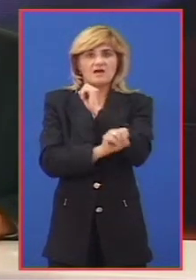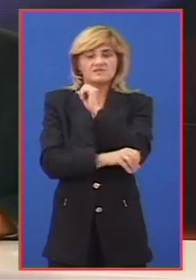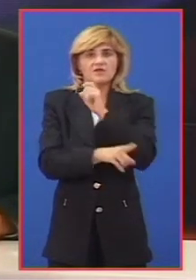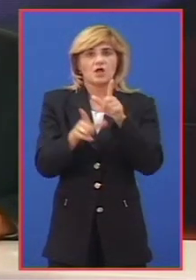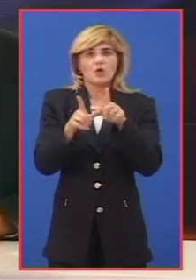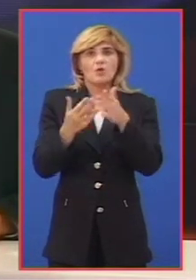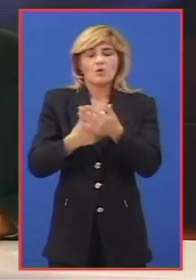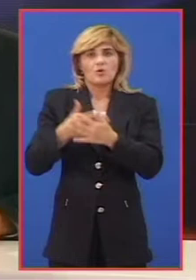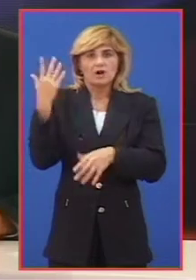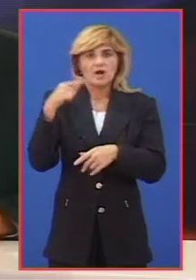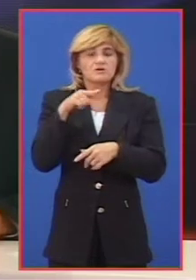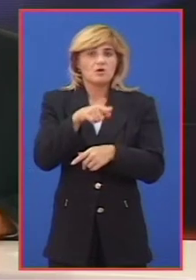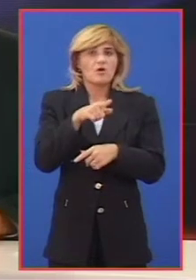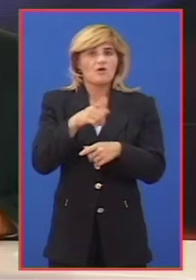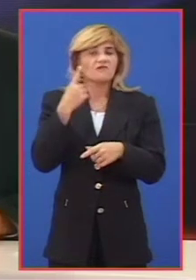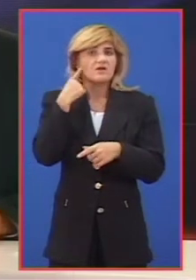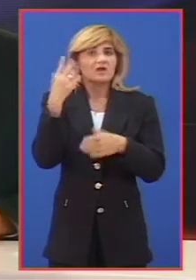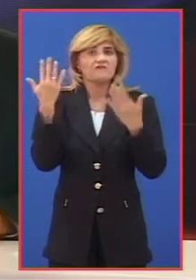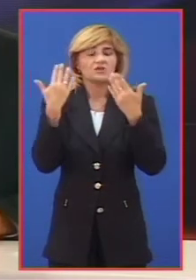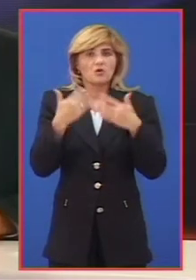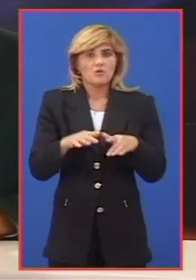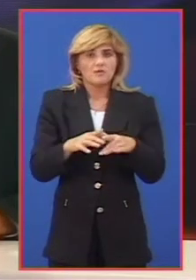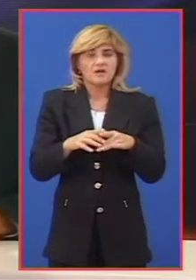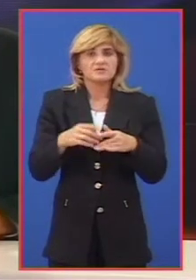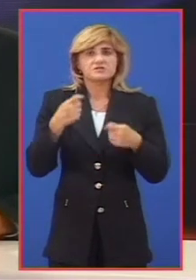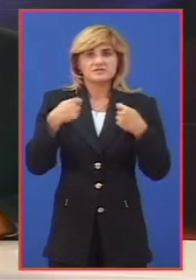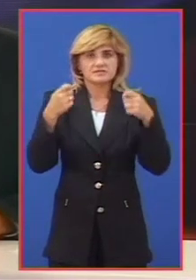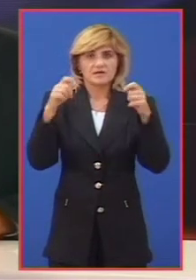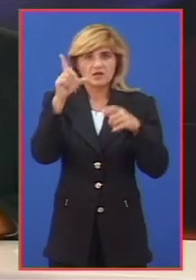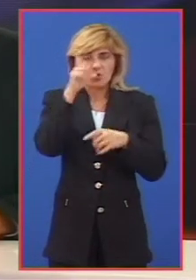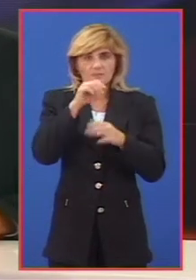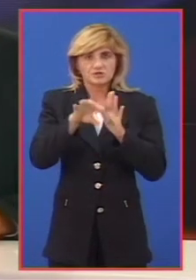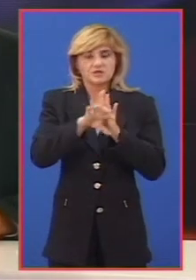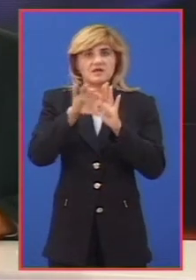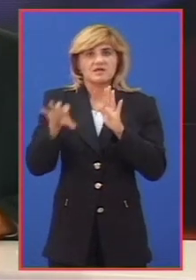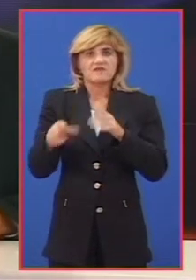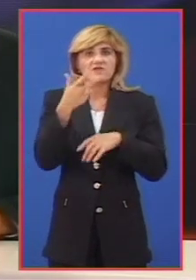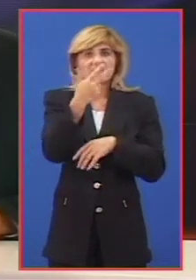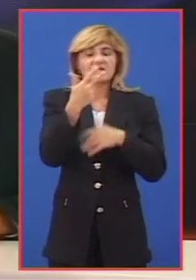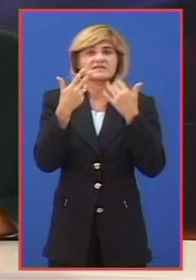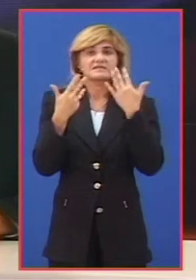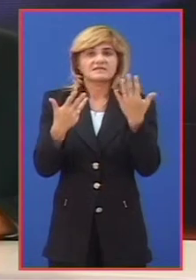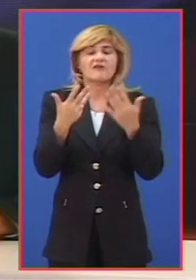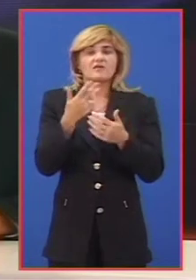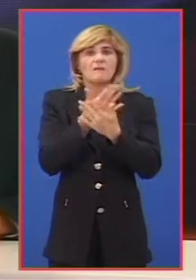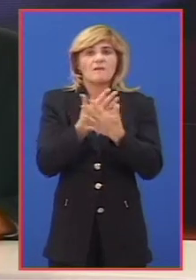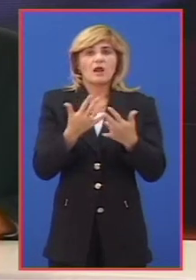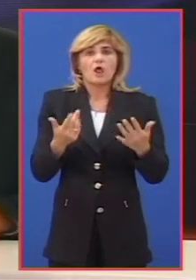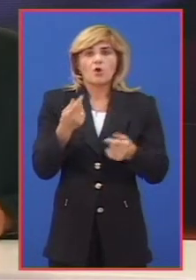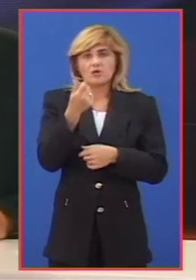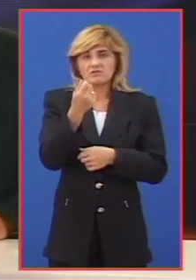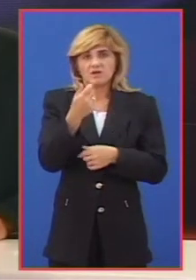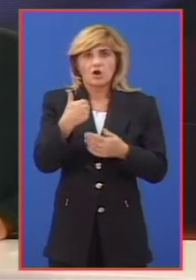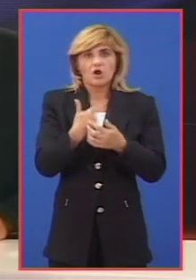Za ove investicije javno preduzeći Direkcija za izgradnju opštine izdvojilo je 39 miliona dinara. Novi